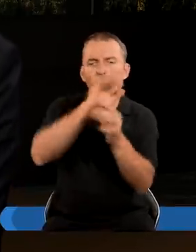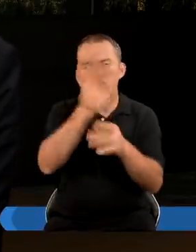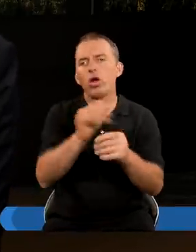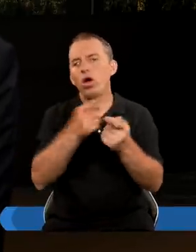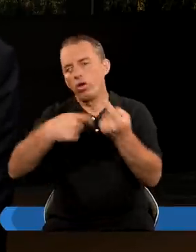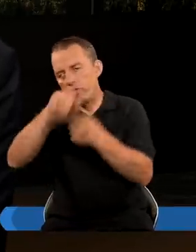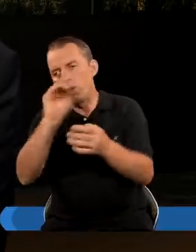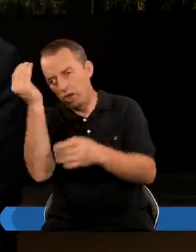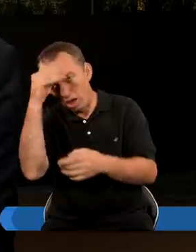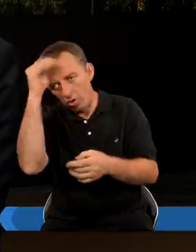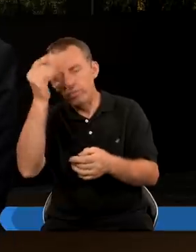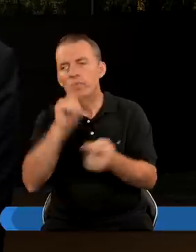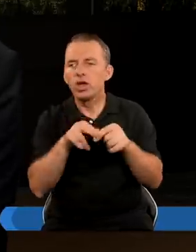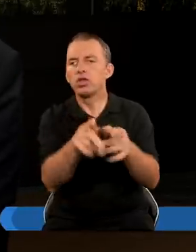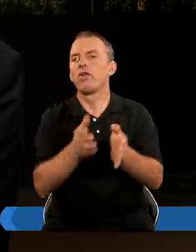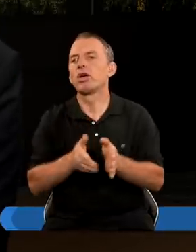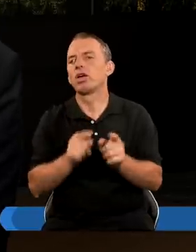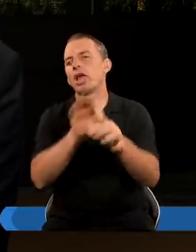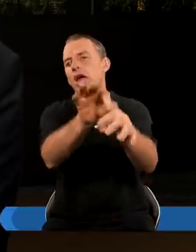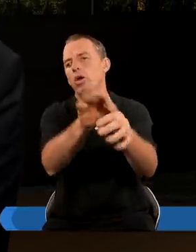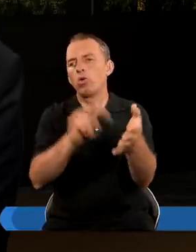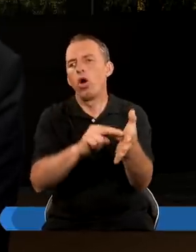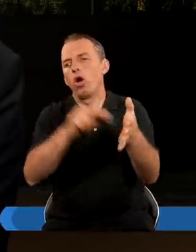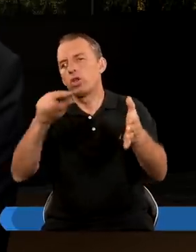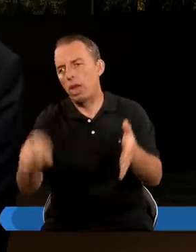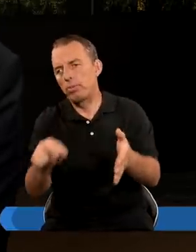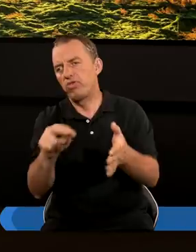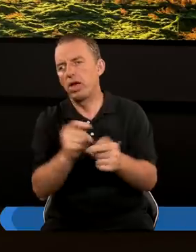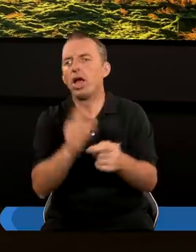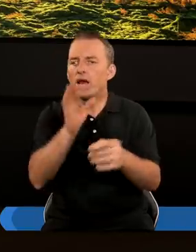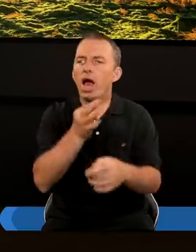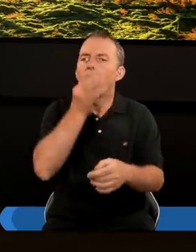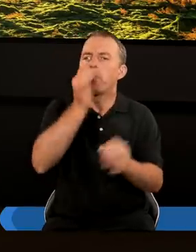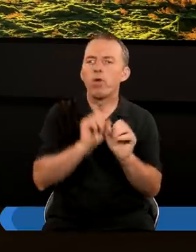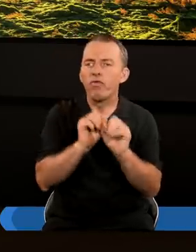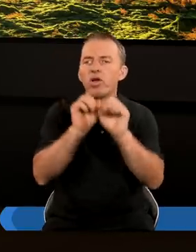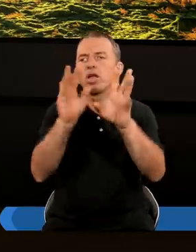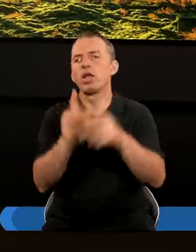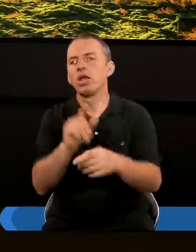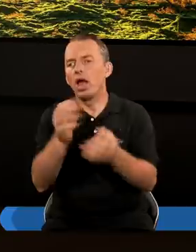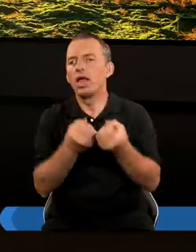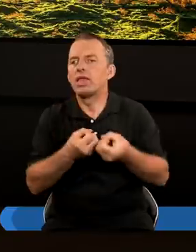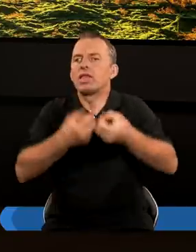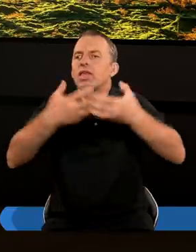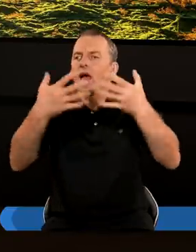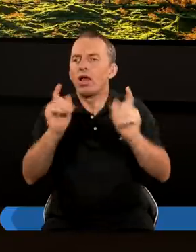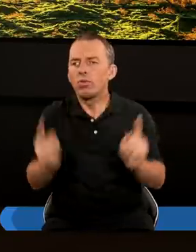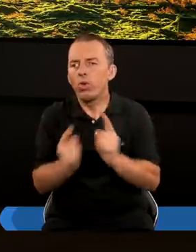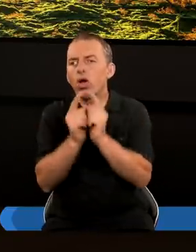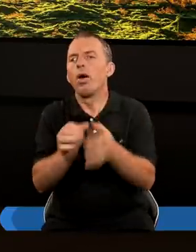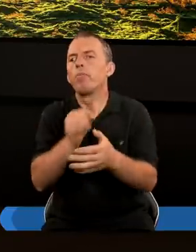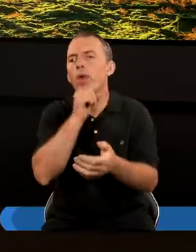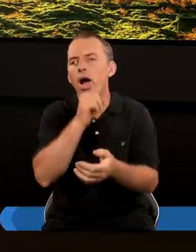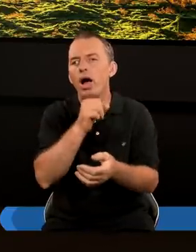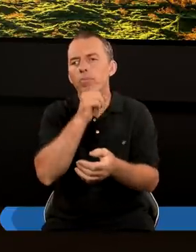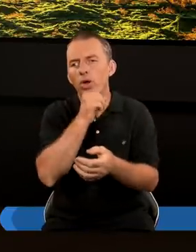od Boga Odwrócił się od Jego nauk I idzie w kierunku Kierunku odstępstwa Najlepszym wyjaśnieniem Z jakim ja się do tej pory spotkałem